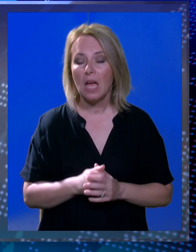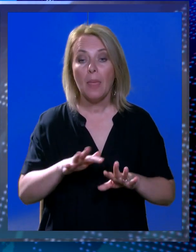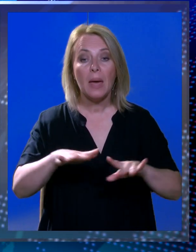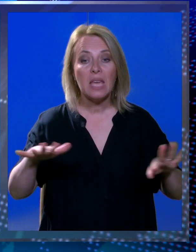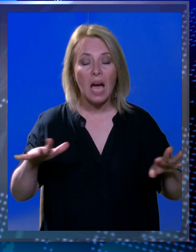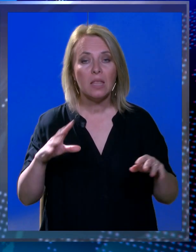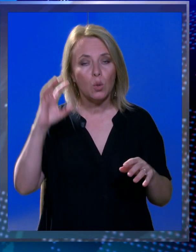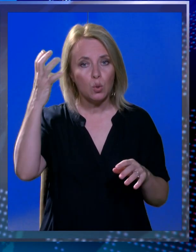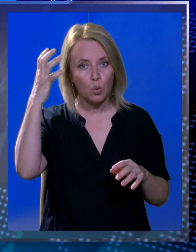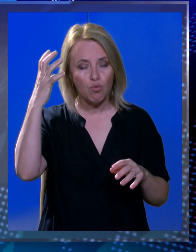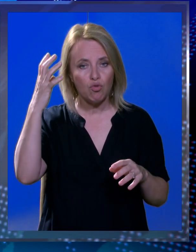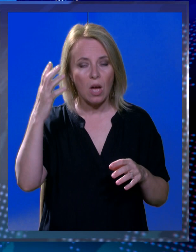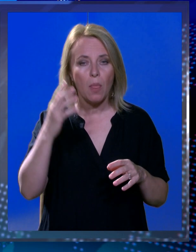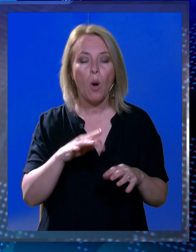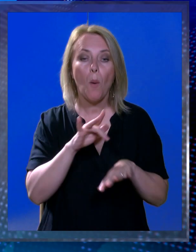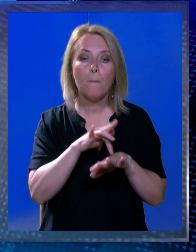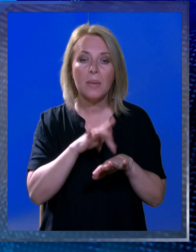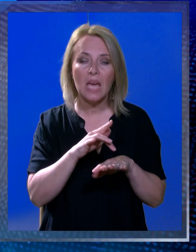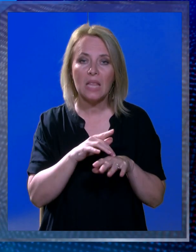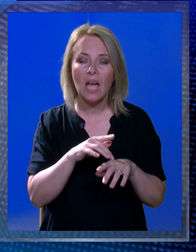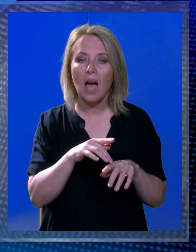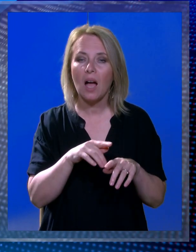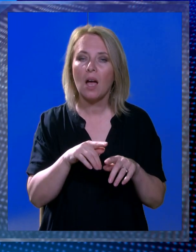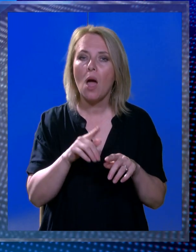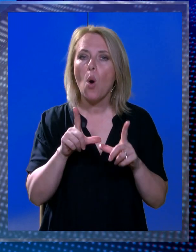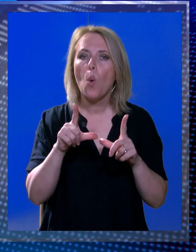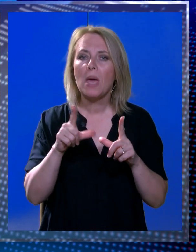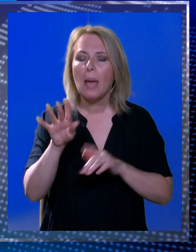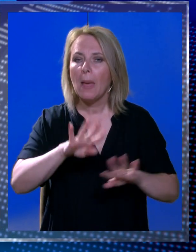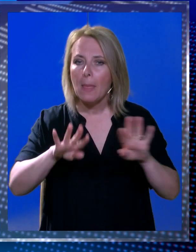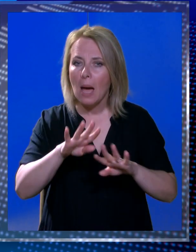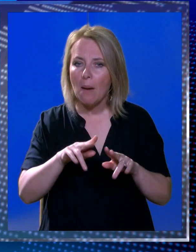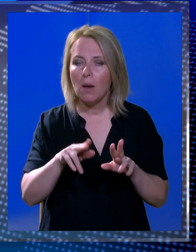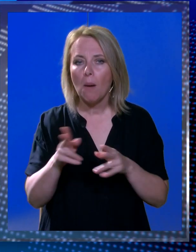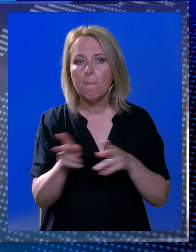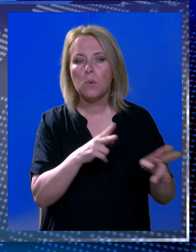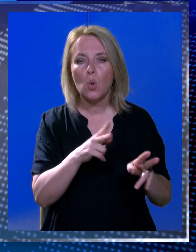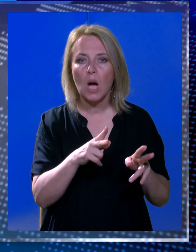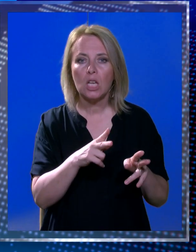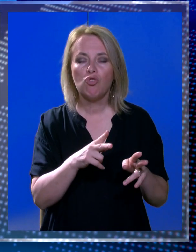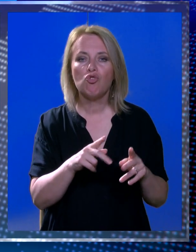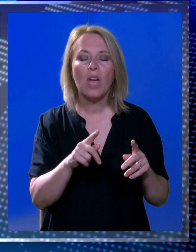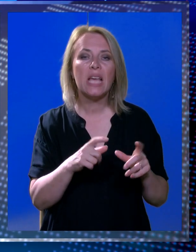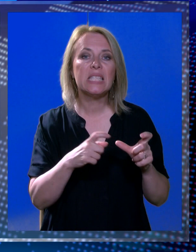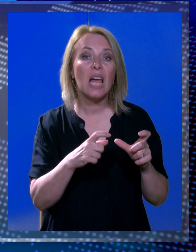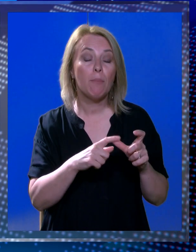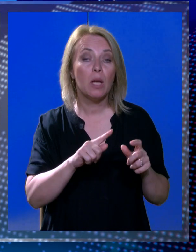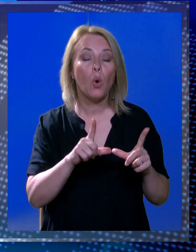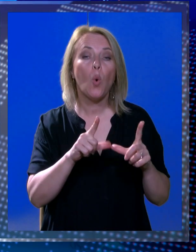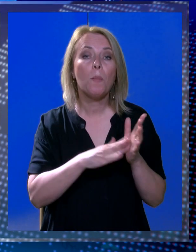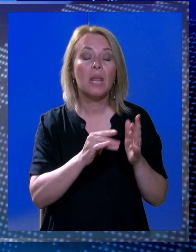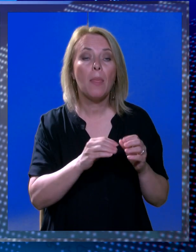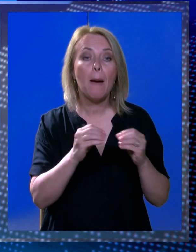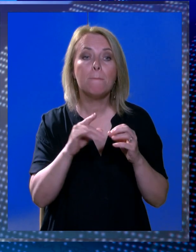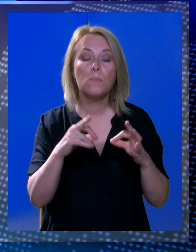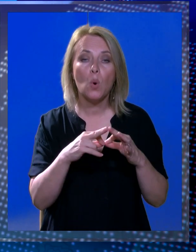Na Jadranu većinom sunčana u petak povremeno s umjerenom na oblakom moguće i povećanom puhaće slaba i umjerena bura